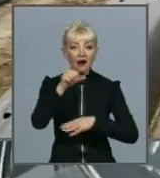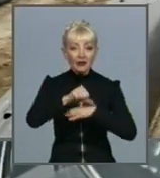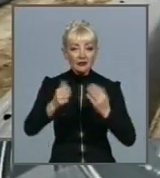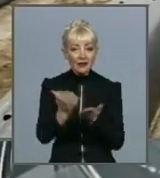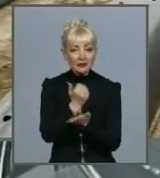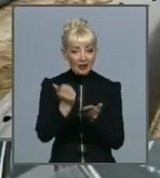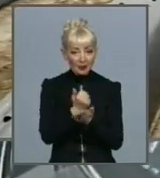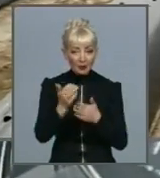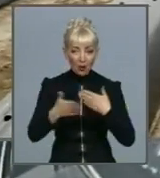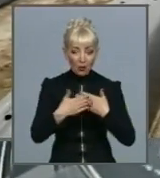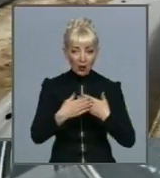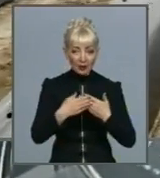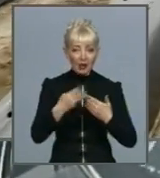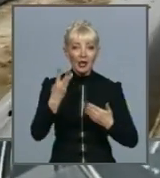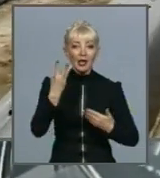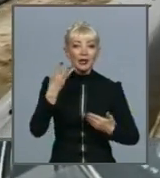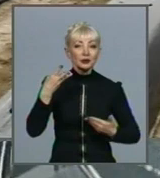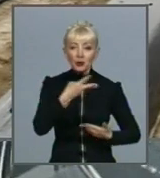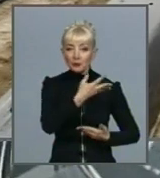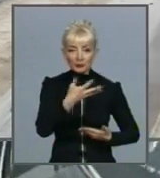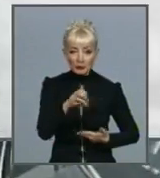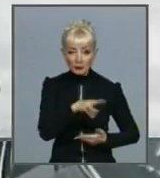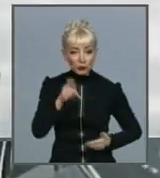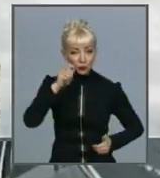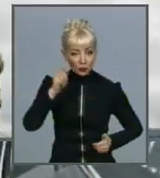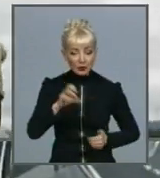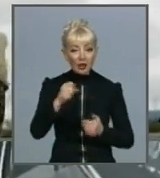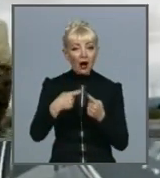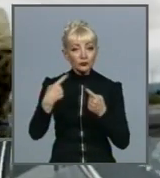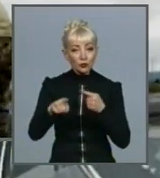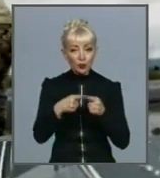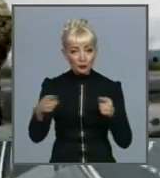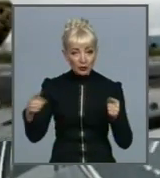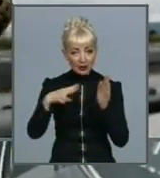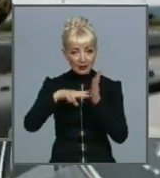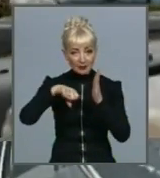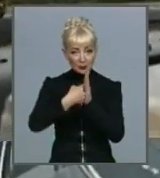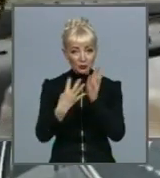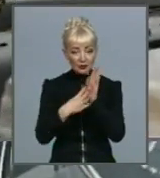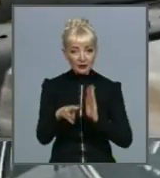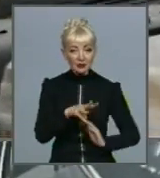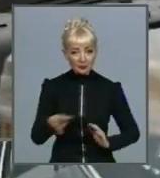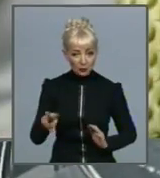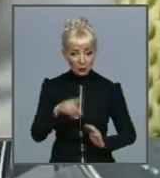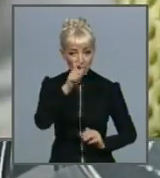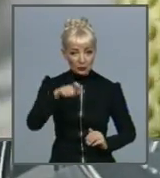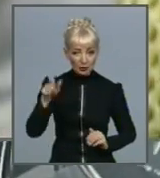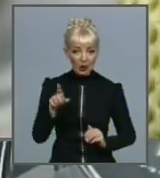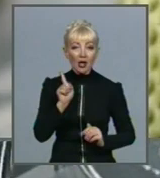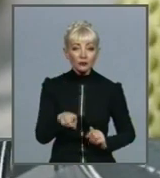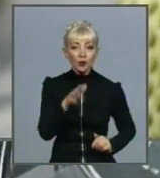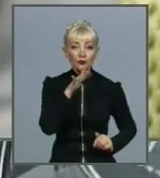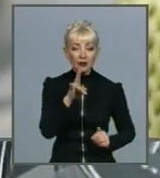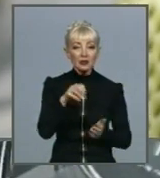трьох з половиною мільйонів українців. А в окремий період від семи до дев'яти мільйонів заробітчан. У той же час, за даними Державної